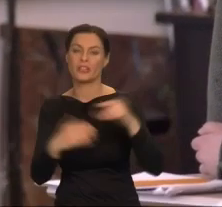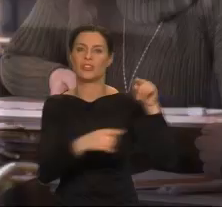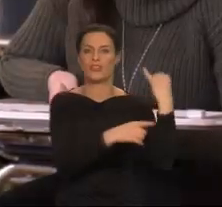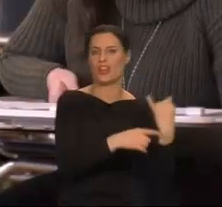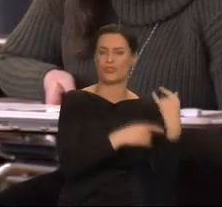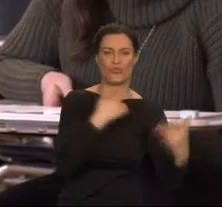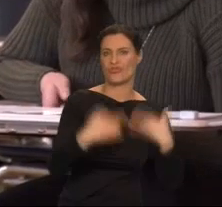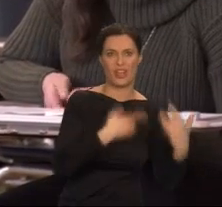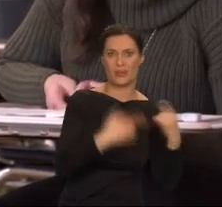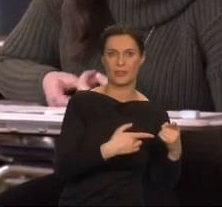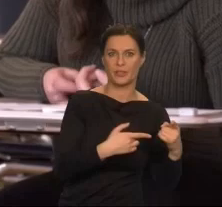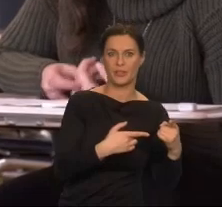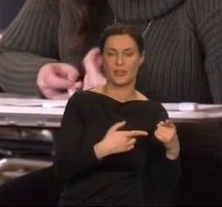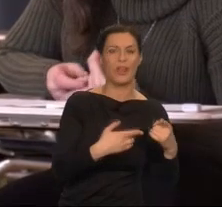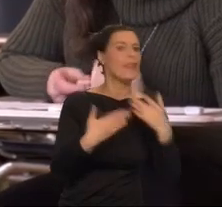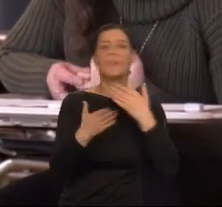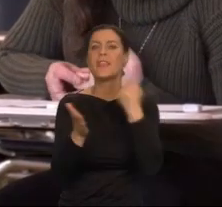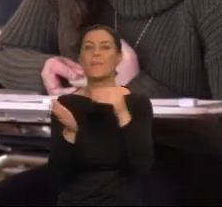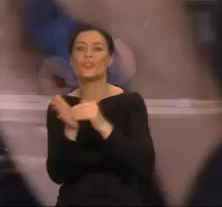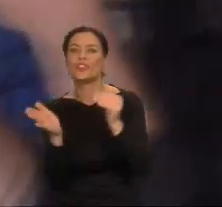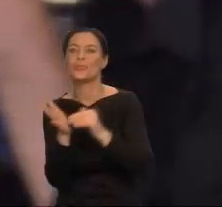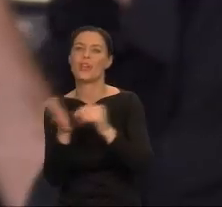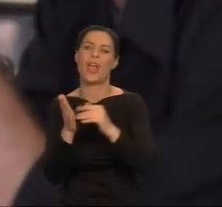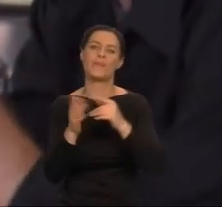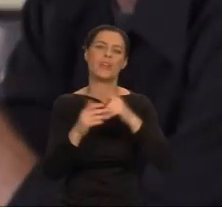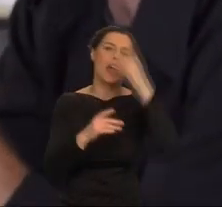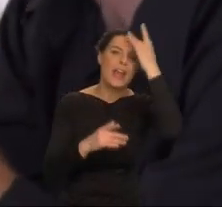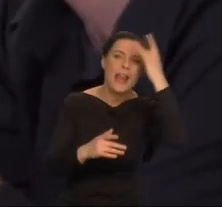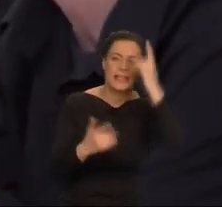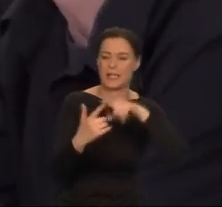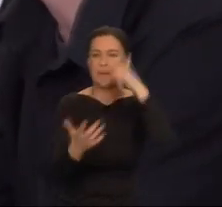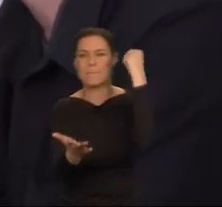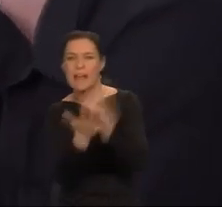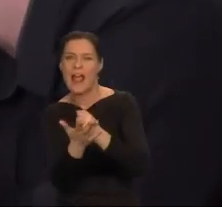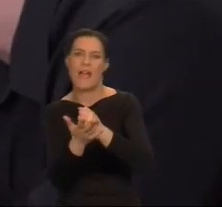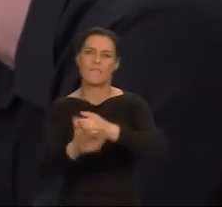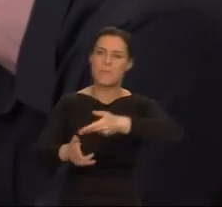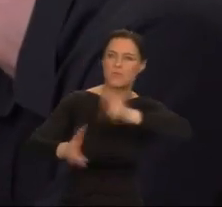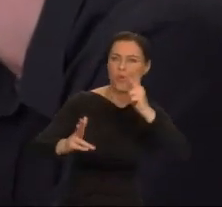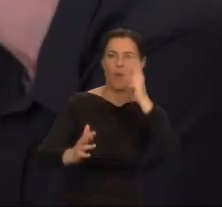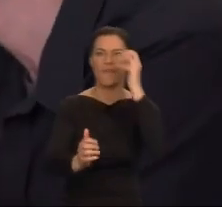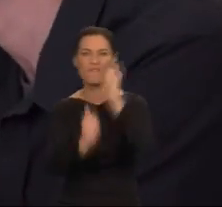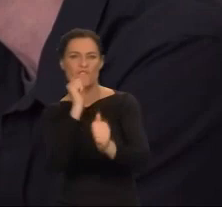Dzięki temu nie potrzebują rządu, instytucji religijnych, prawa, broni, ani wojen.